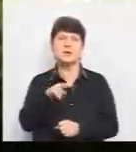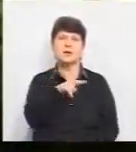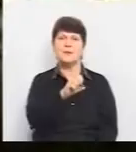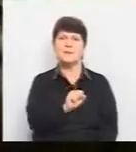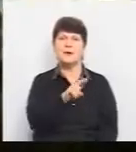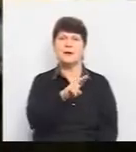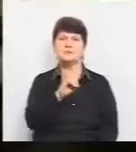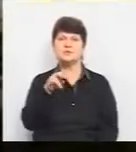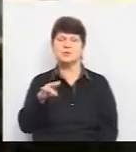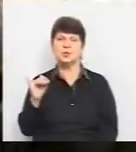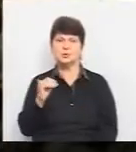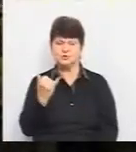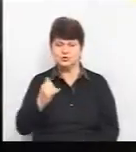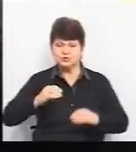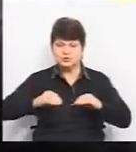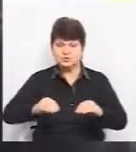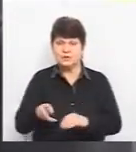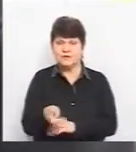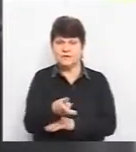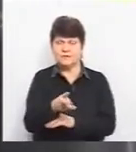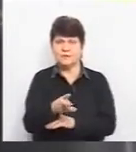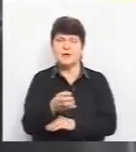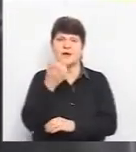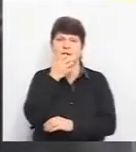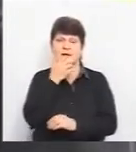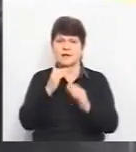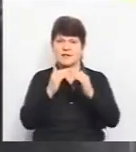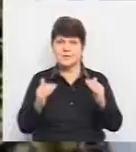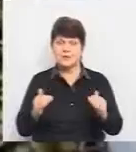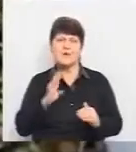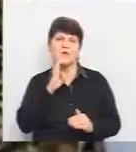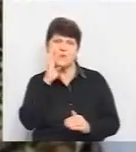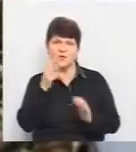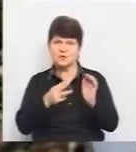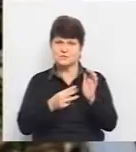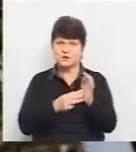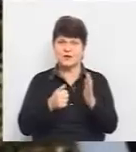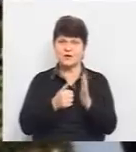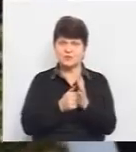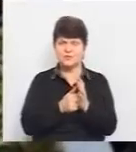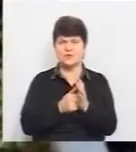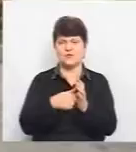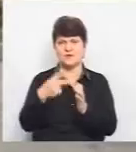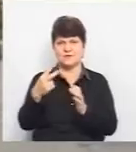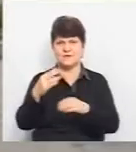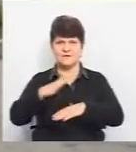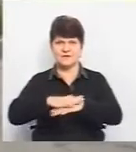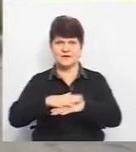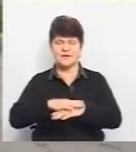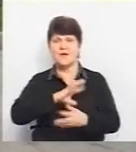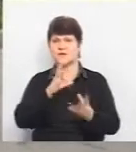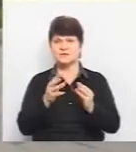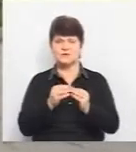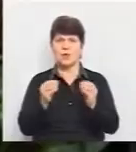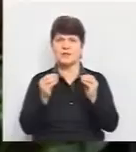щойно розсаджені рослини. Каже, у теплицях їх з 8-ї ранку до 17-ї вечора. Доглядає за двома такими. Усього ж теплиць